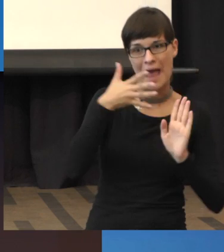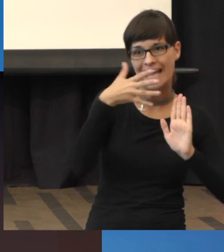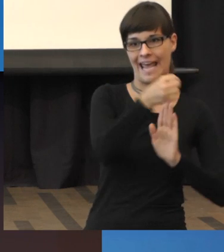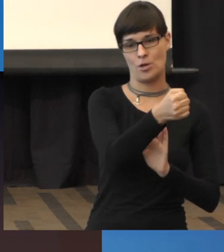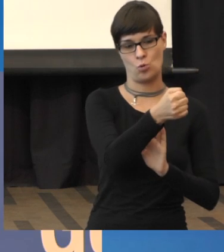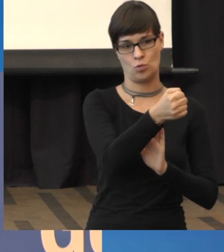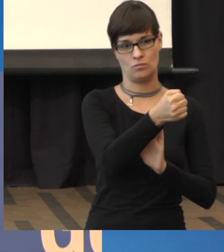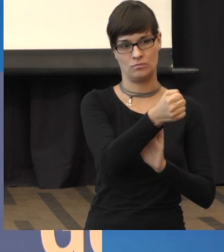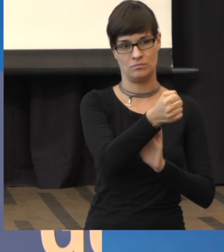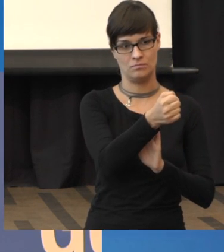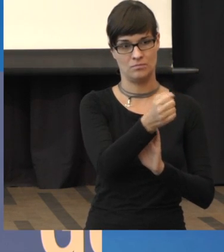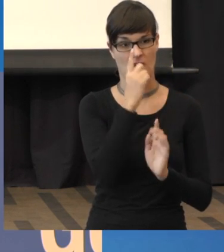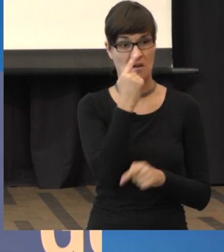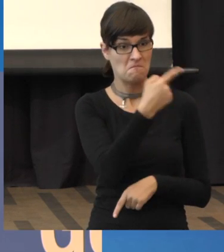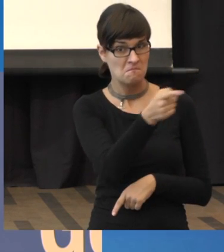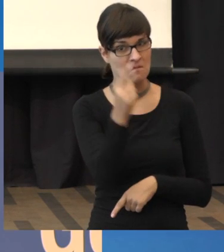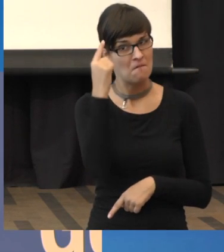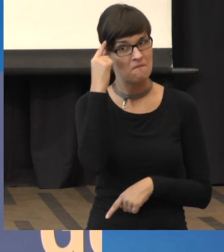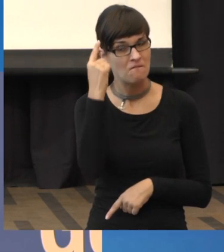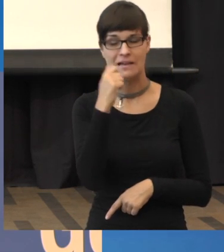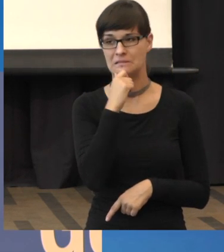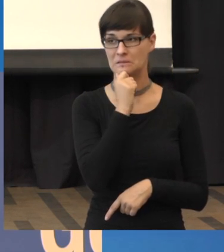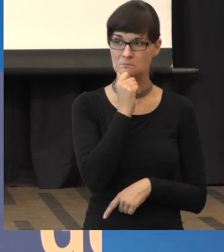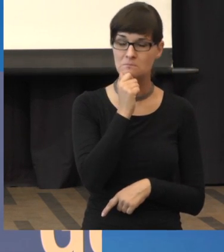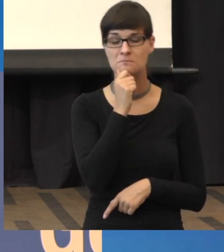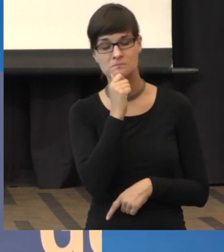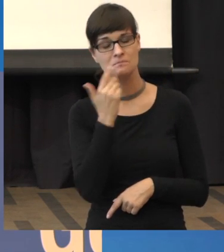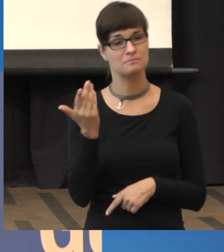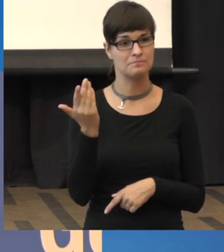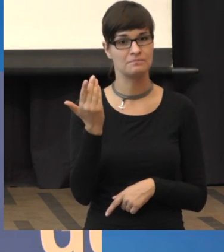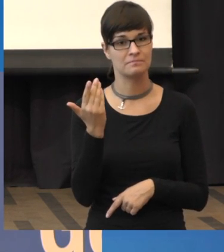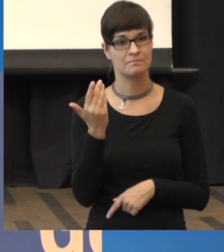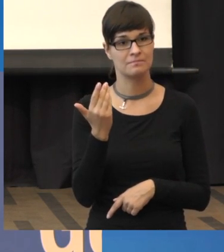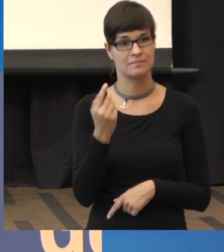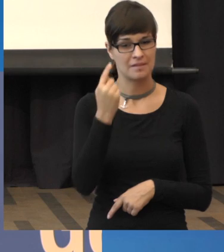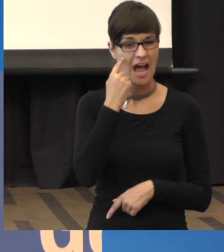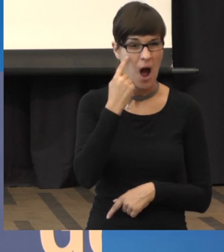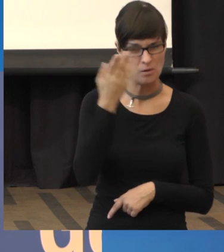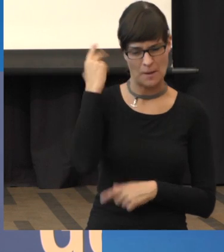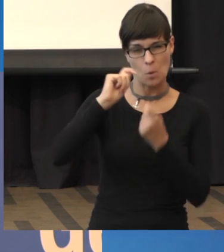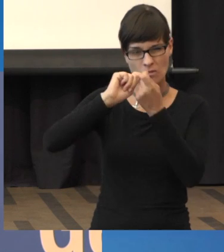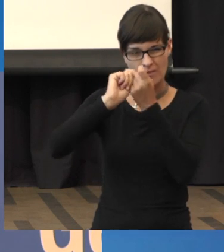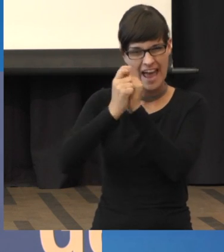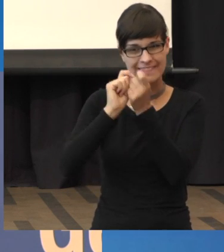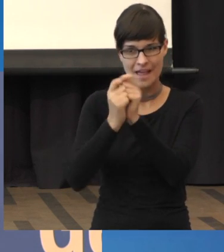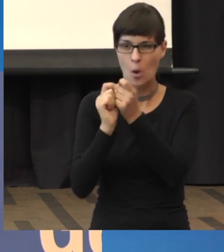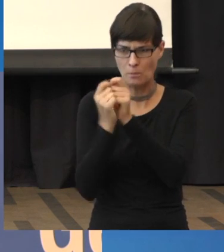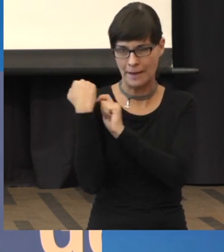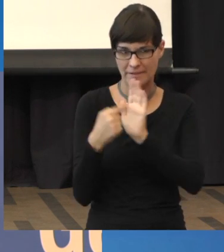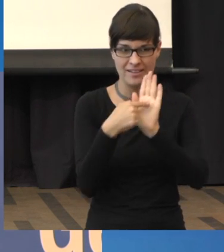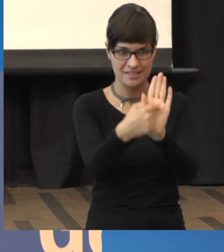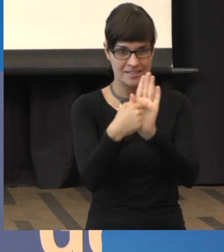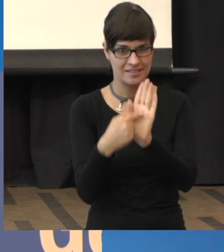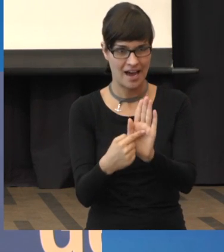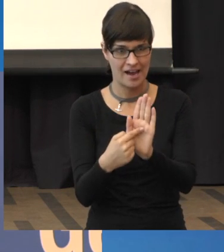wenn Sie jetzt wissen, wenn wir wollen natürlich auch wissen, die Veränderungen, die sich Ihnen da gezeigt haben, die müssen